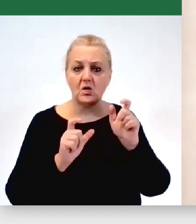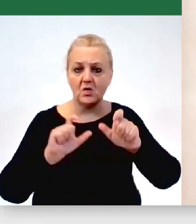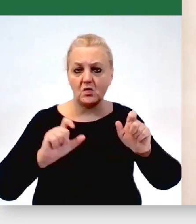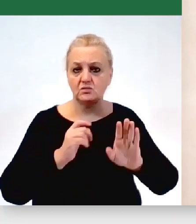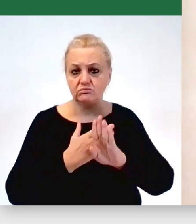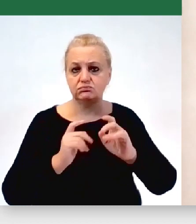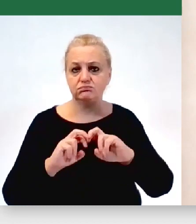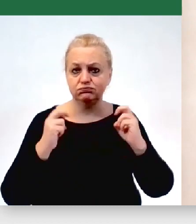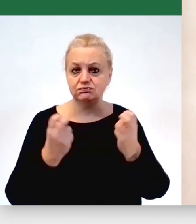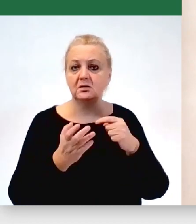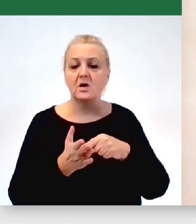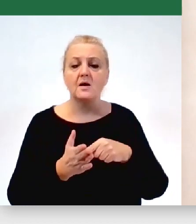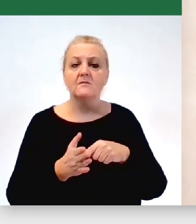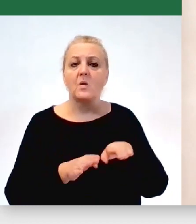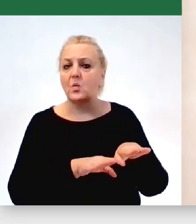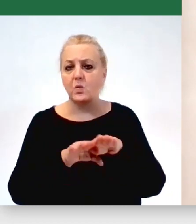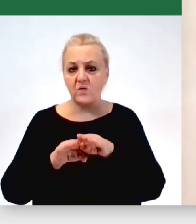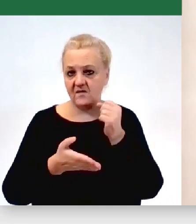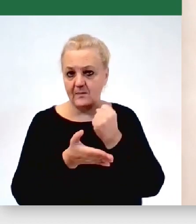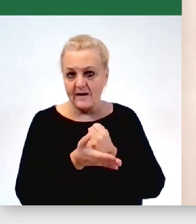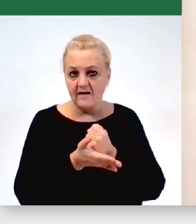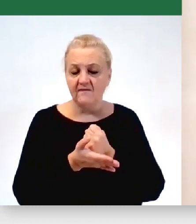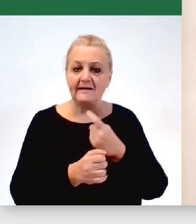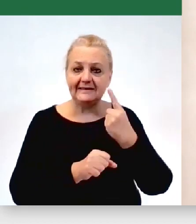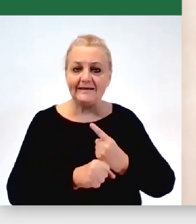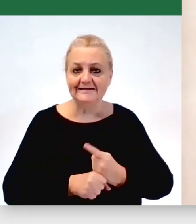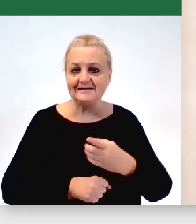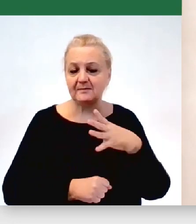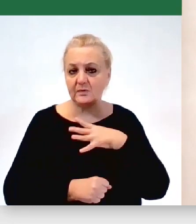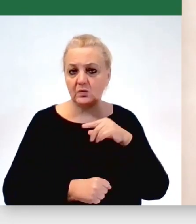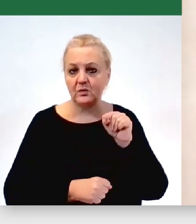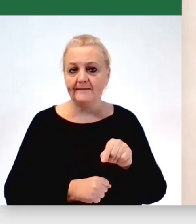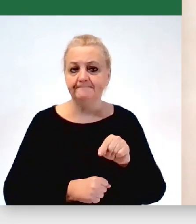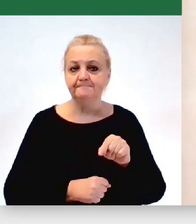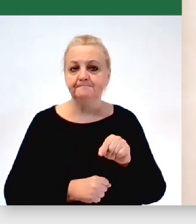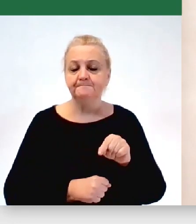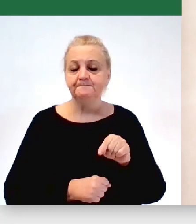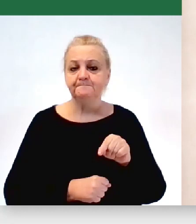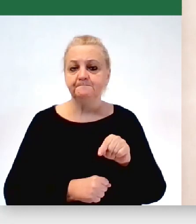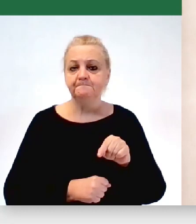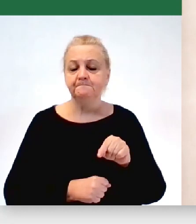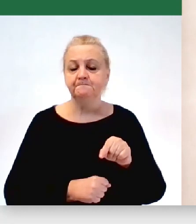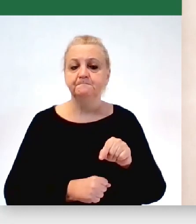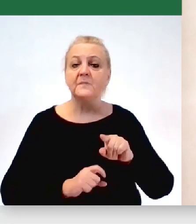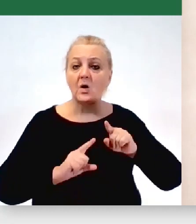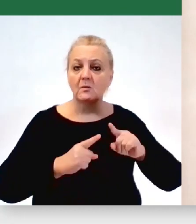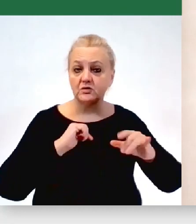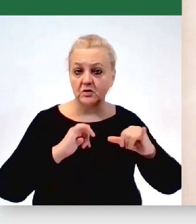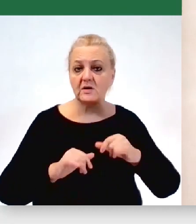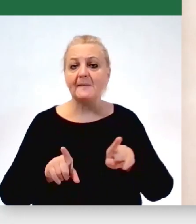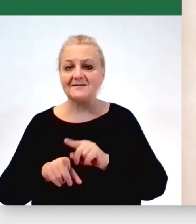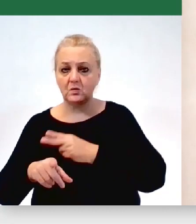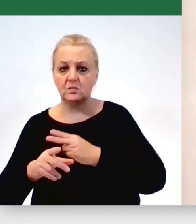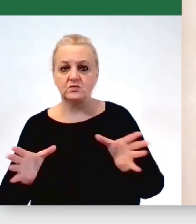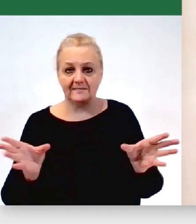w którym na równych prawach decydowały o decyzjach osoby z organizacji pozarządowych i urzędu